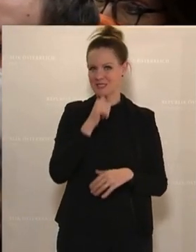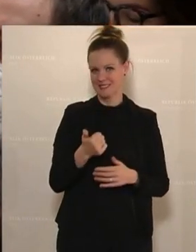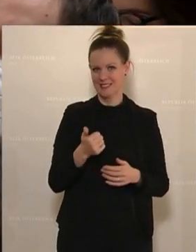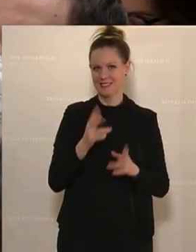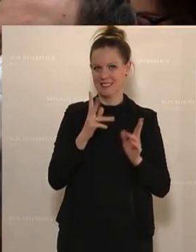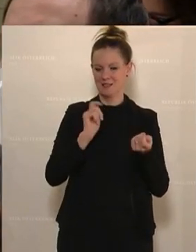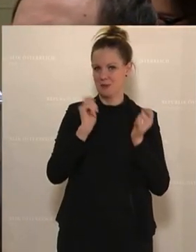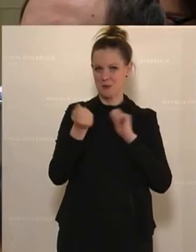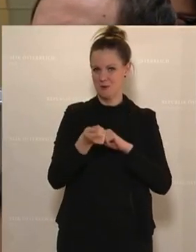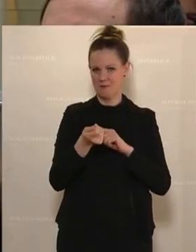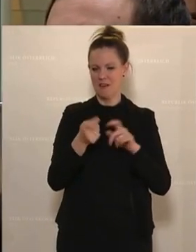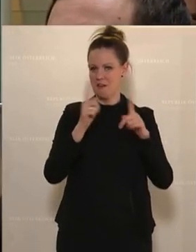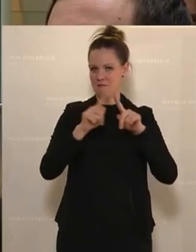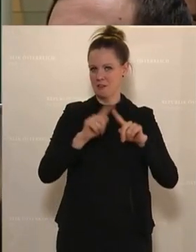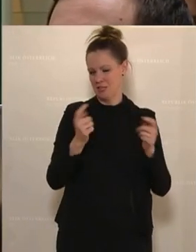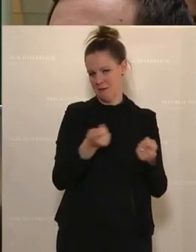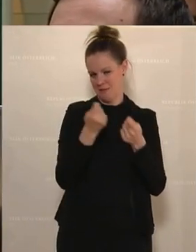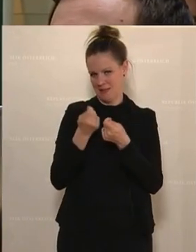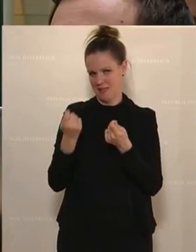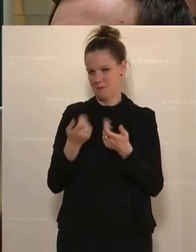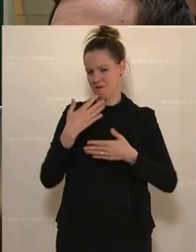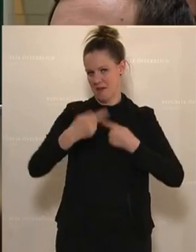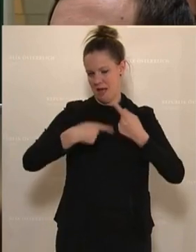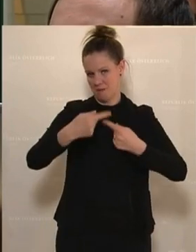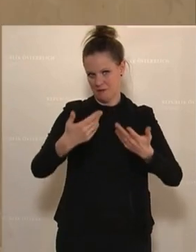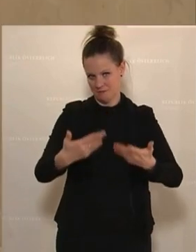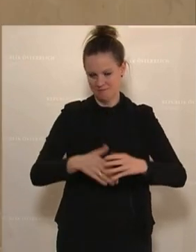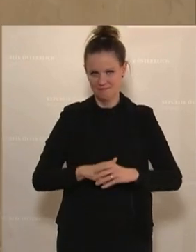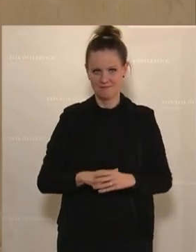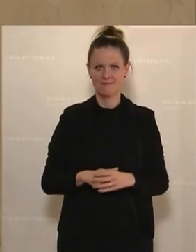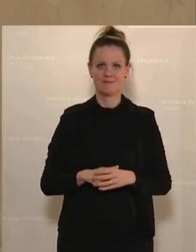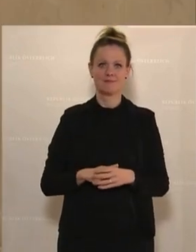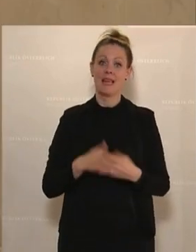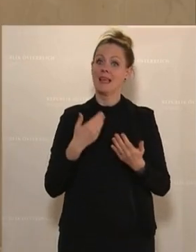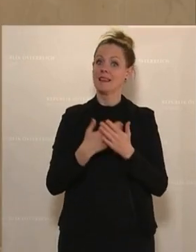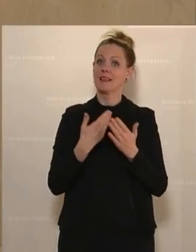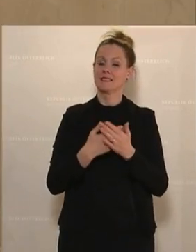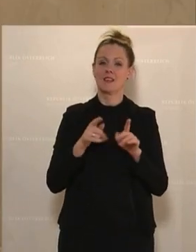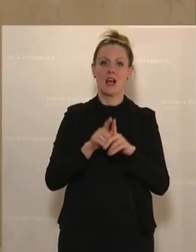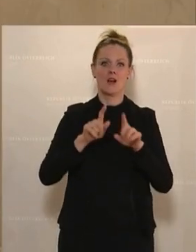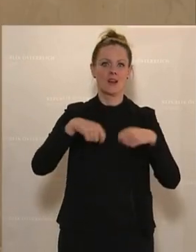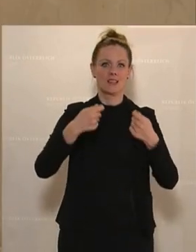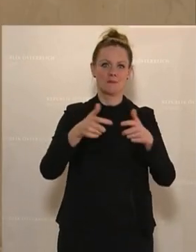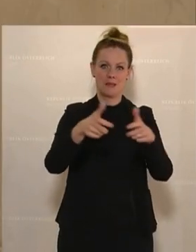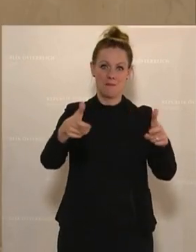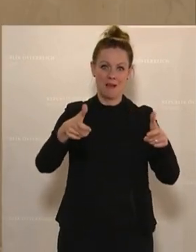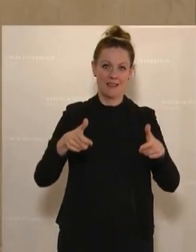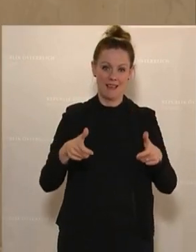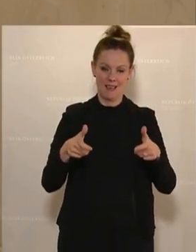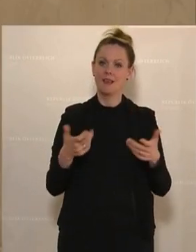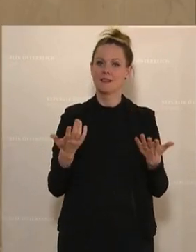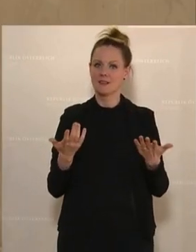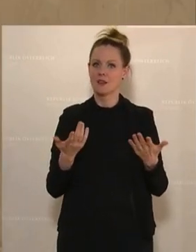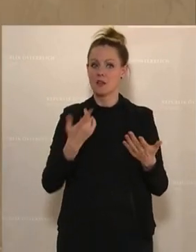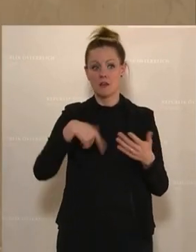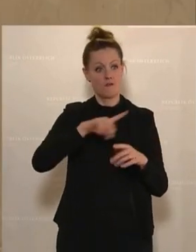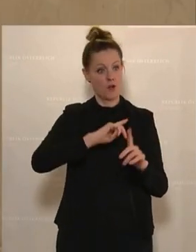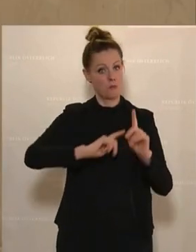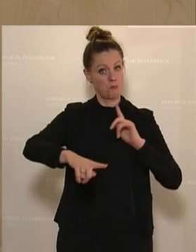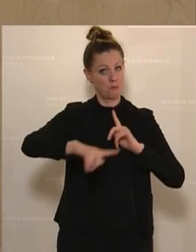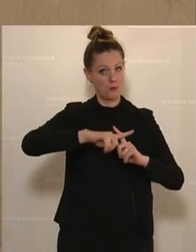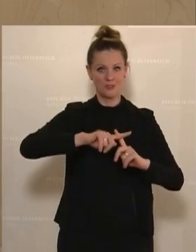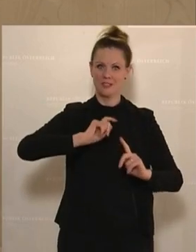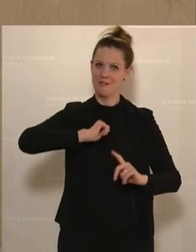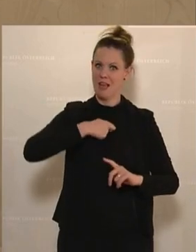das halt in den unterschiedlichen Betrieben gehandhabt wird. Deswegen gibt es auch dieses Paket. Und prinzipiell sind wir natürlich positiv gewesen,